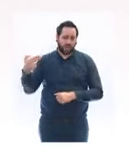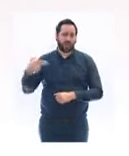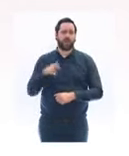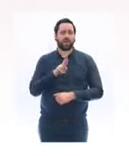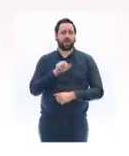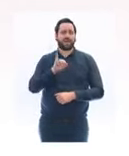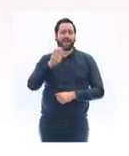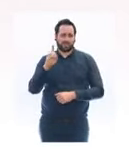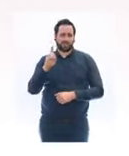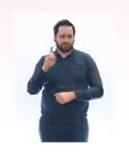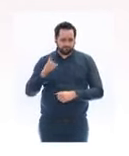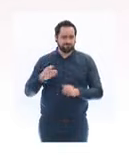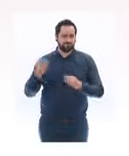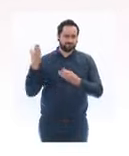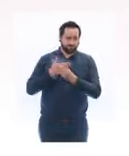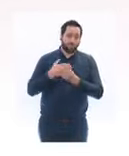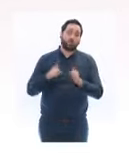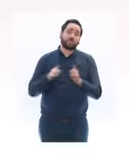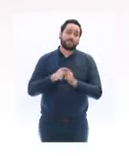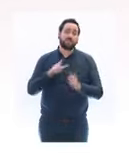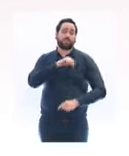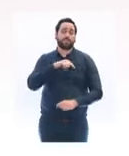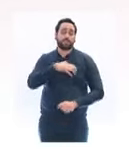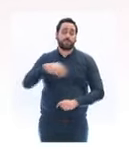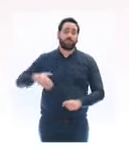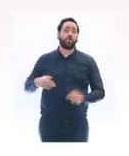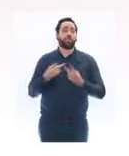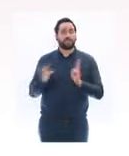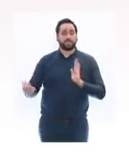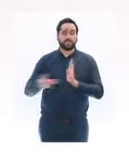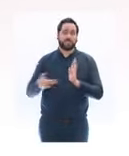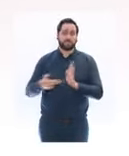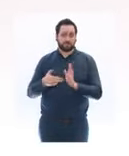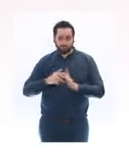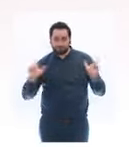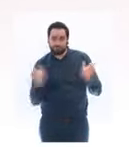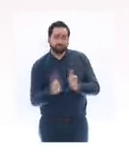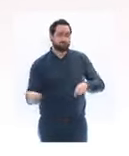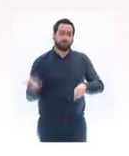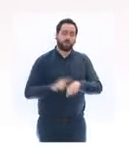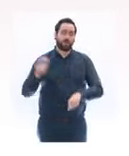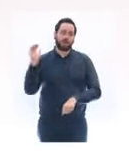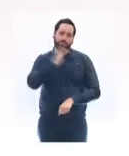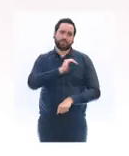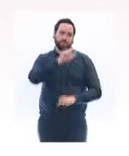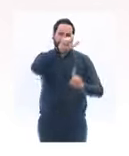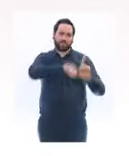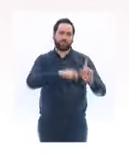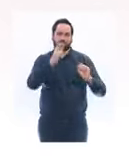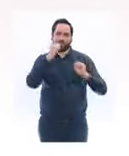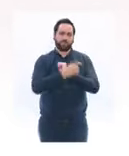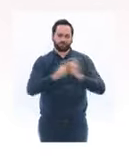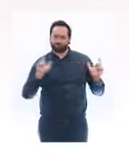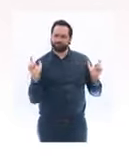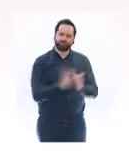tout particulièrement les policiers municipaux de Nice qui ont procédé à la neutralisation très rapide du terroriste.